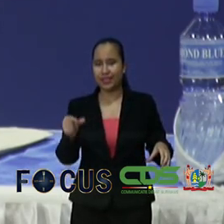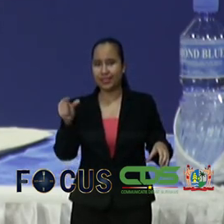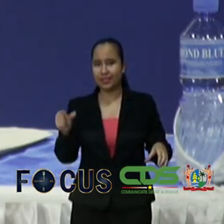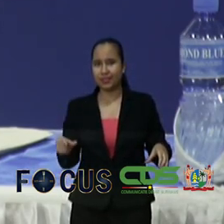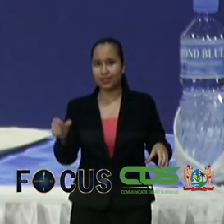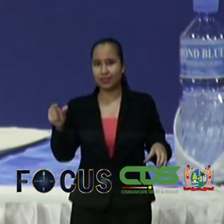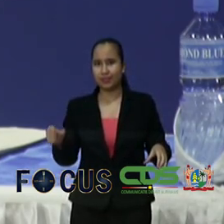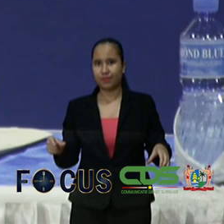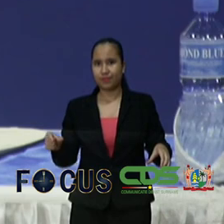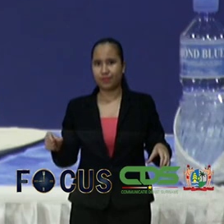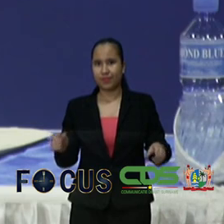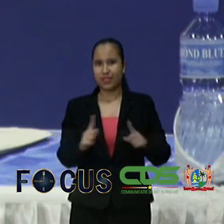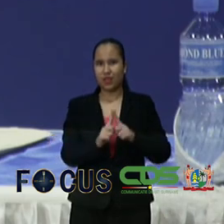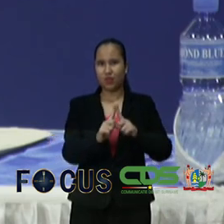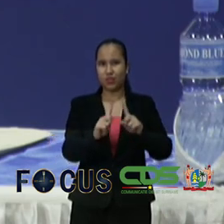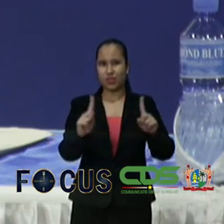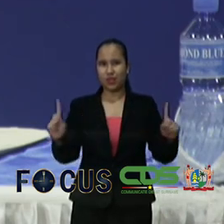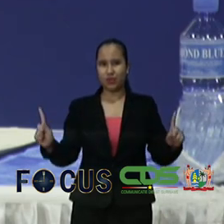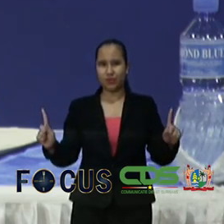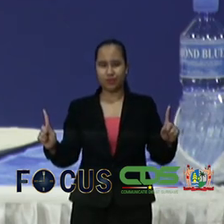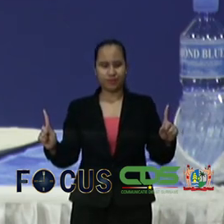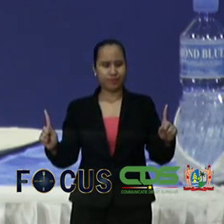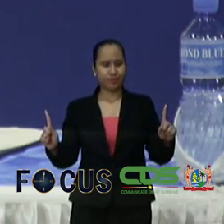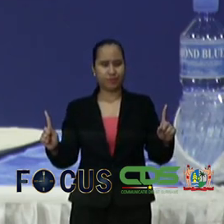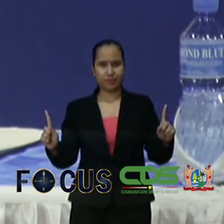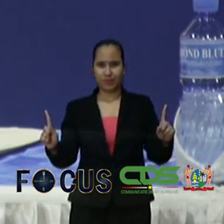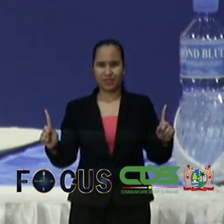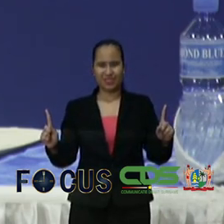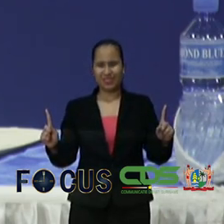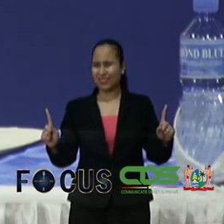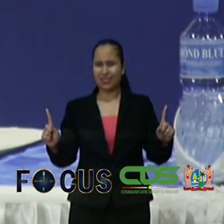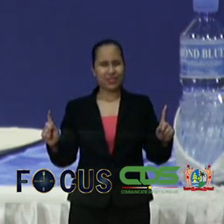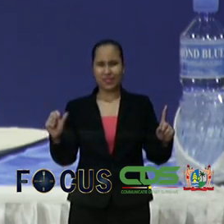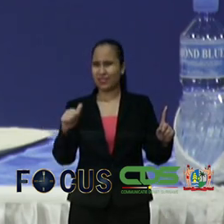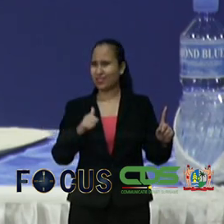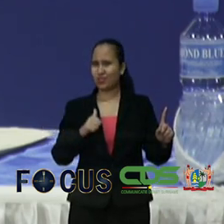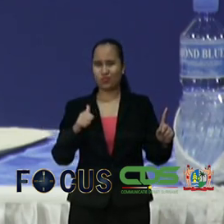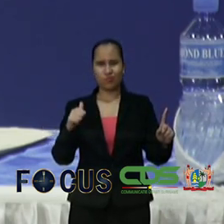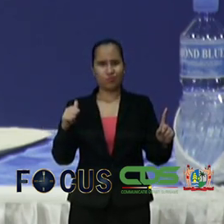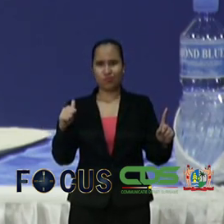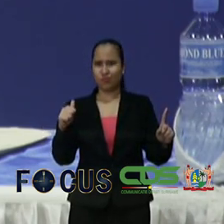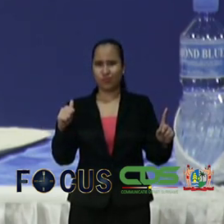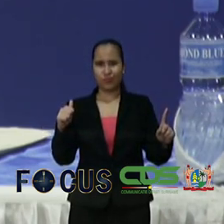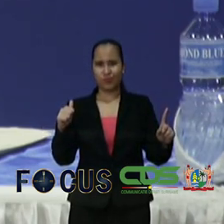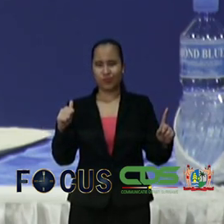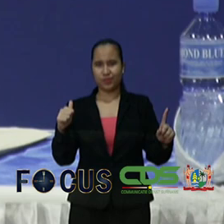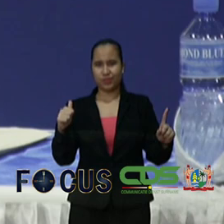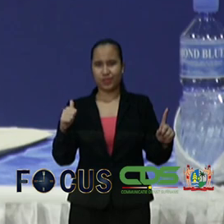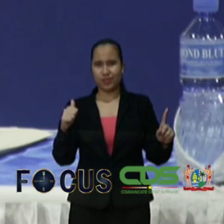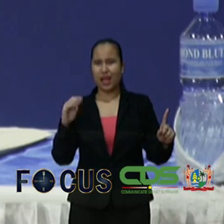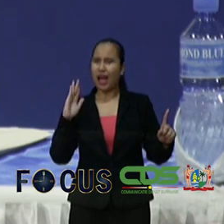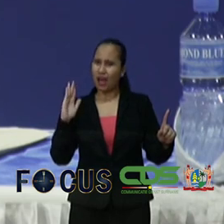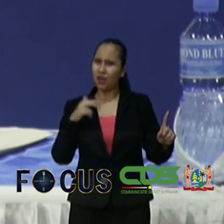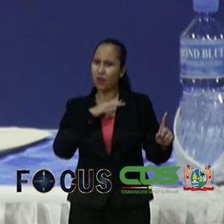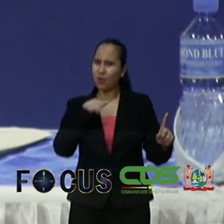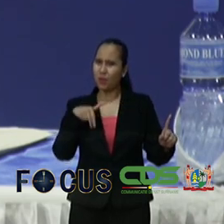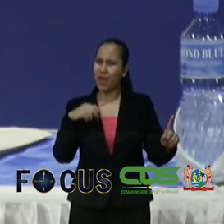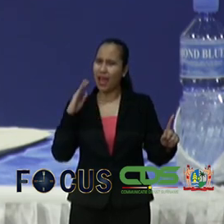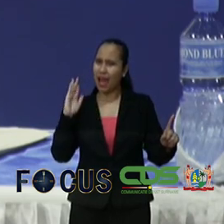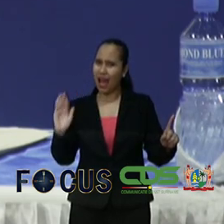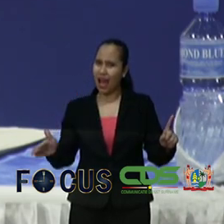gewoon tegenover mekaar zijn en dat het gewoon niet klopt maar ik zal dit we hebben dit al besproken met